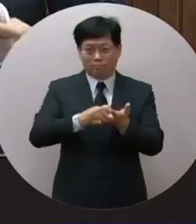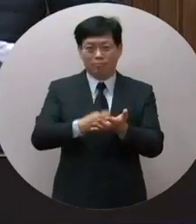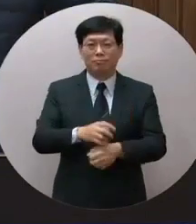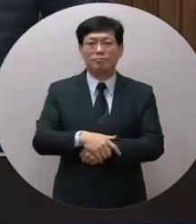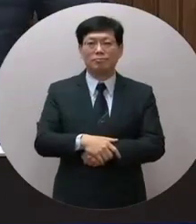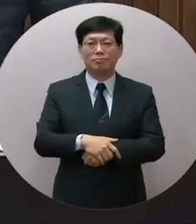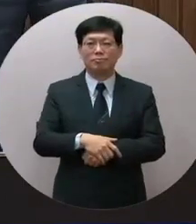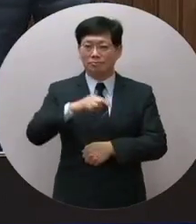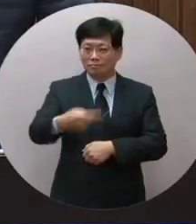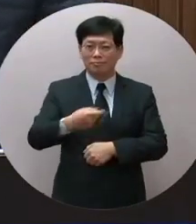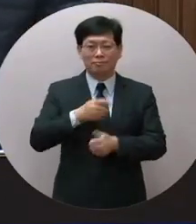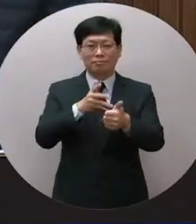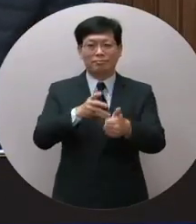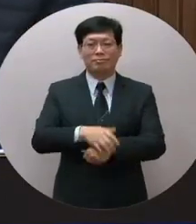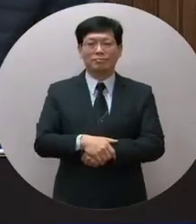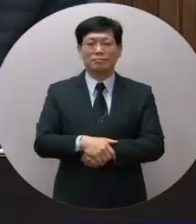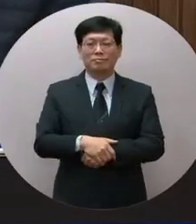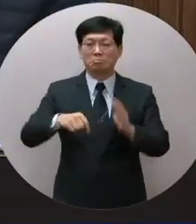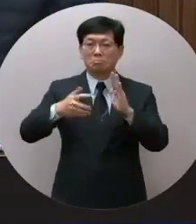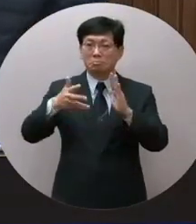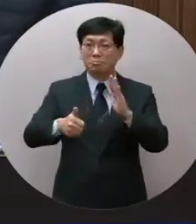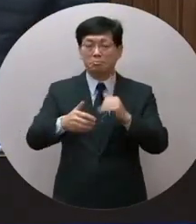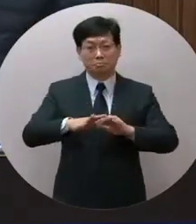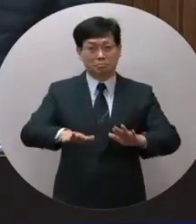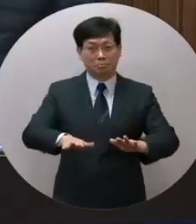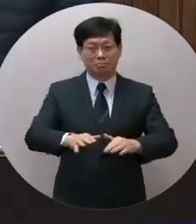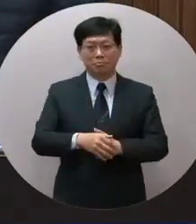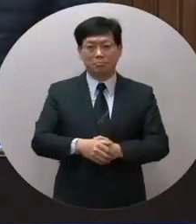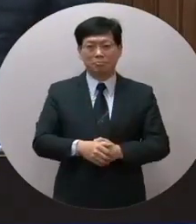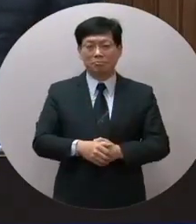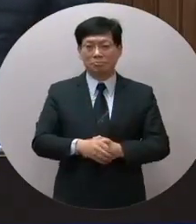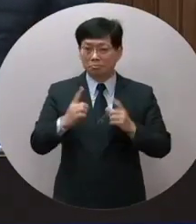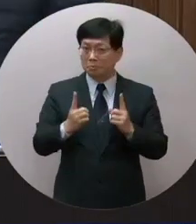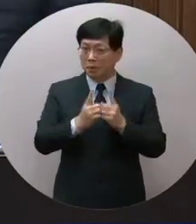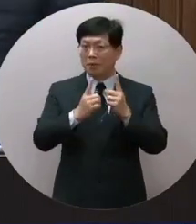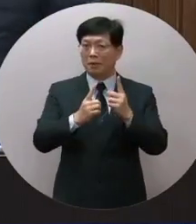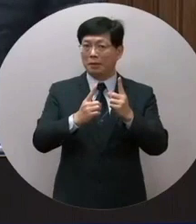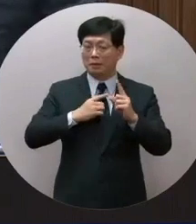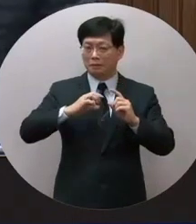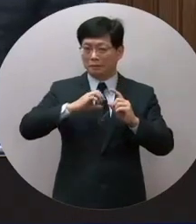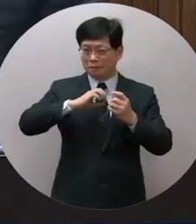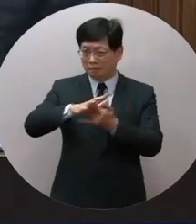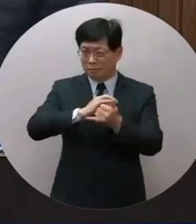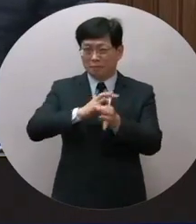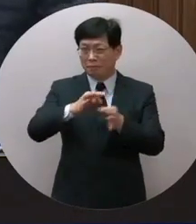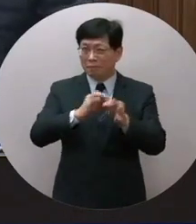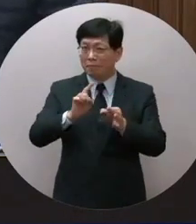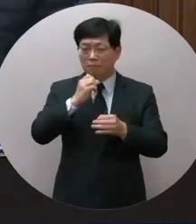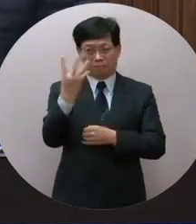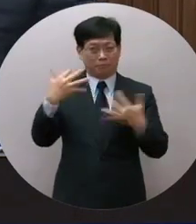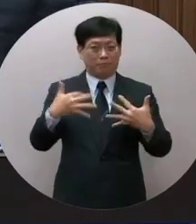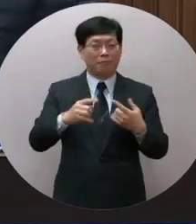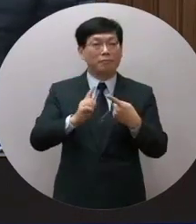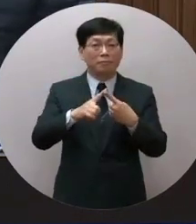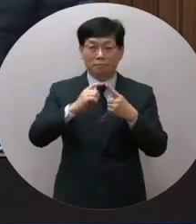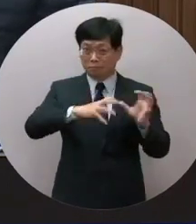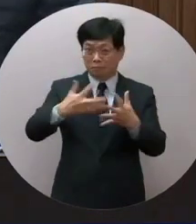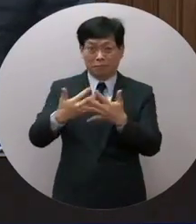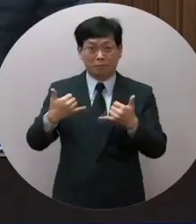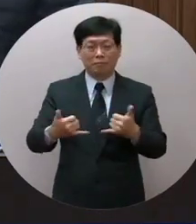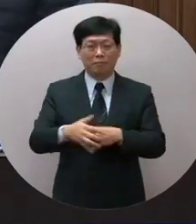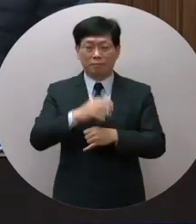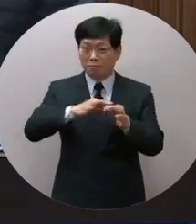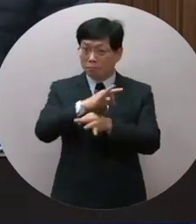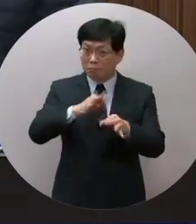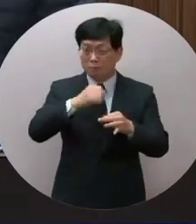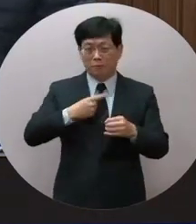接著 跟院長討教一個問題院長 現在整個國內的經濟面臨四個問題包括國際網路